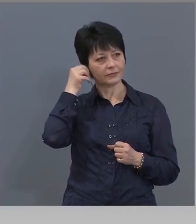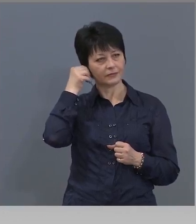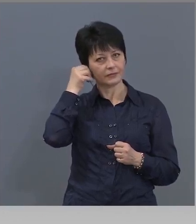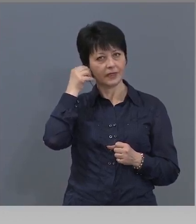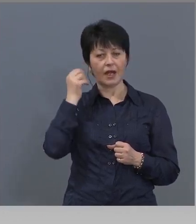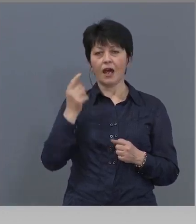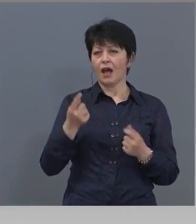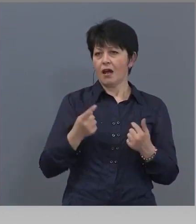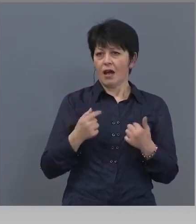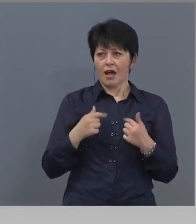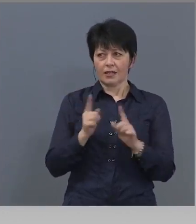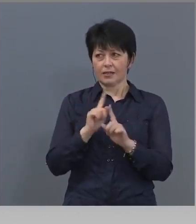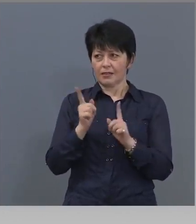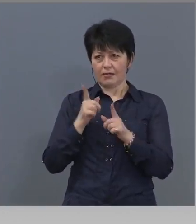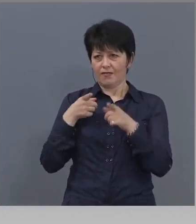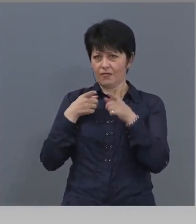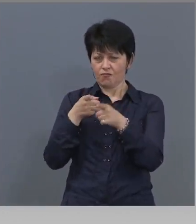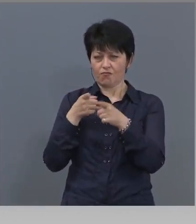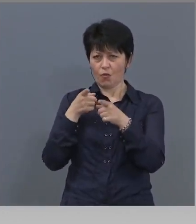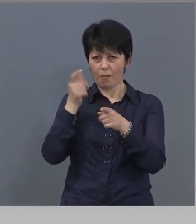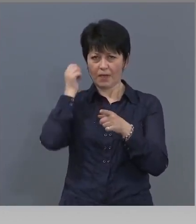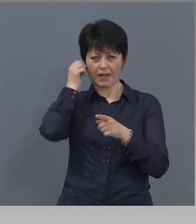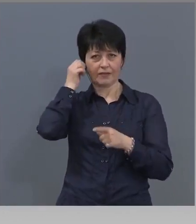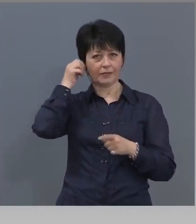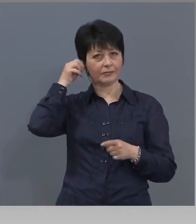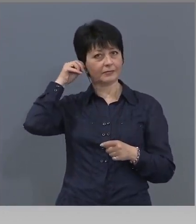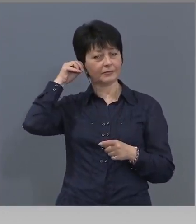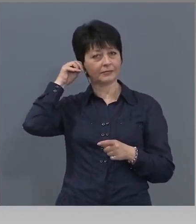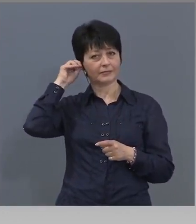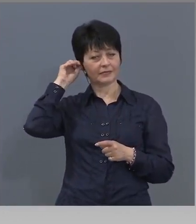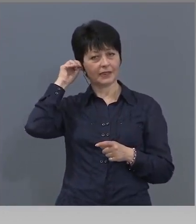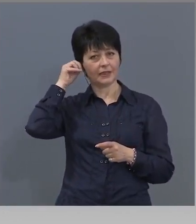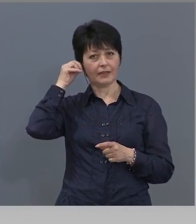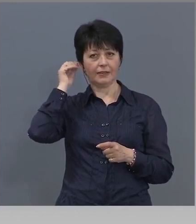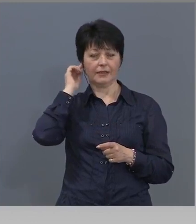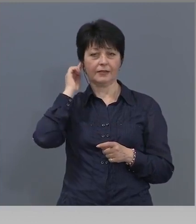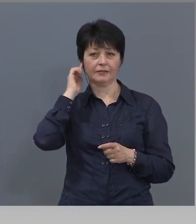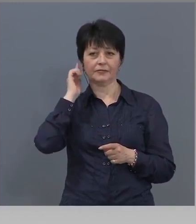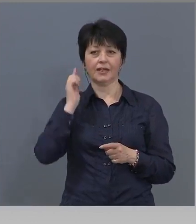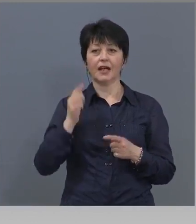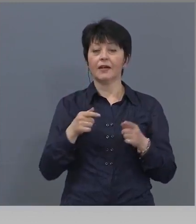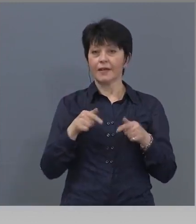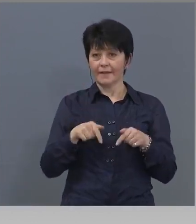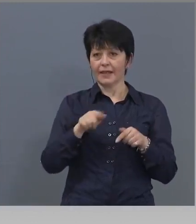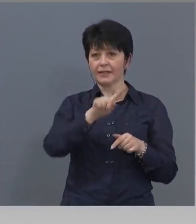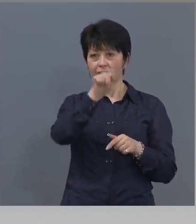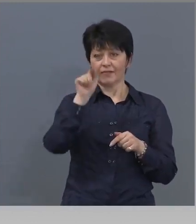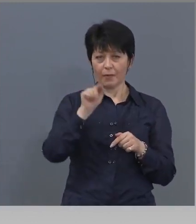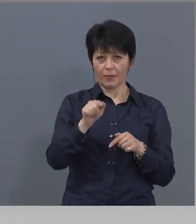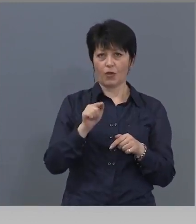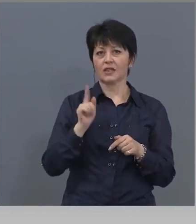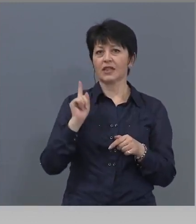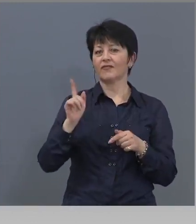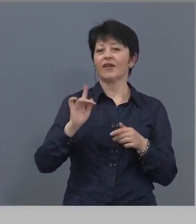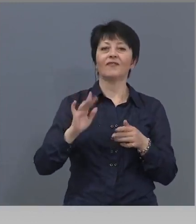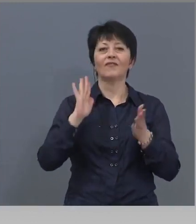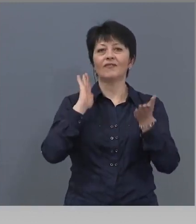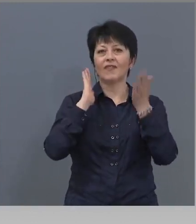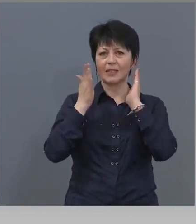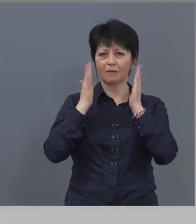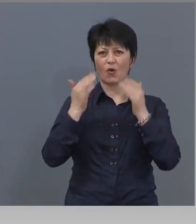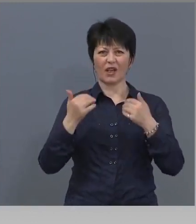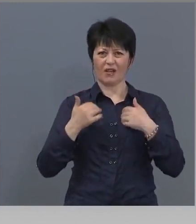аз не ви упреквам. Не говоря от своя имя, не от владиката. Тези въпроси и във Фейсбук, и на моя